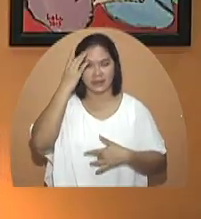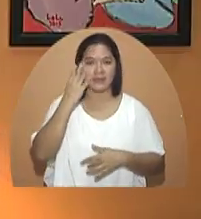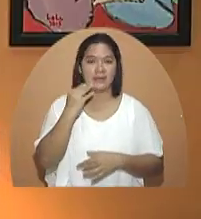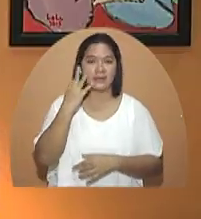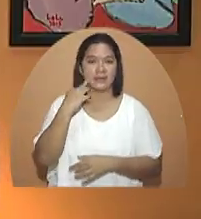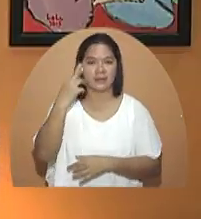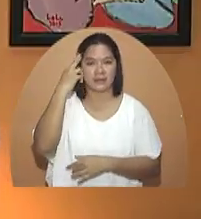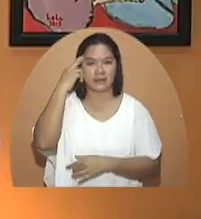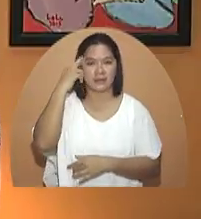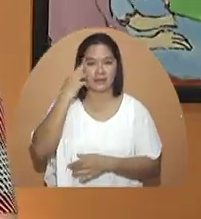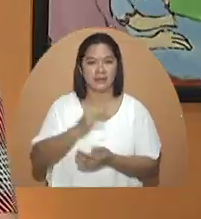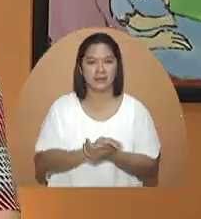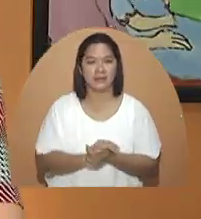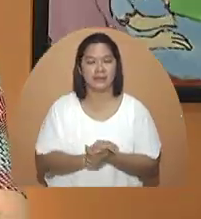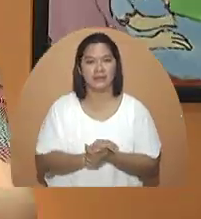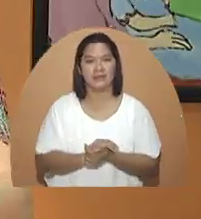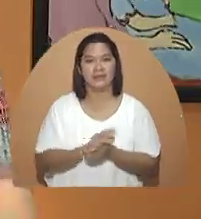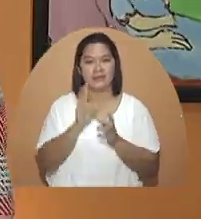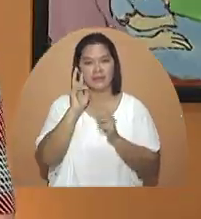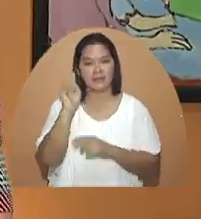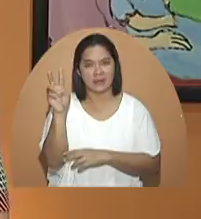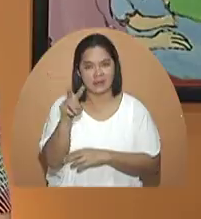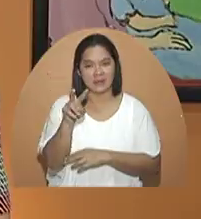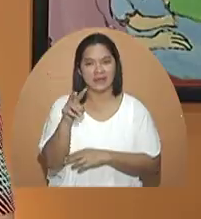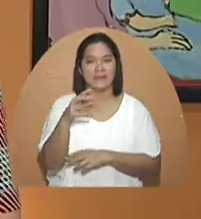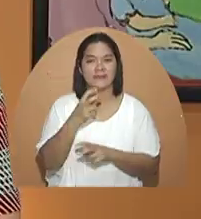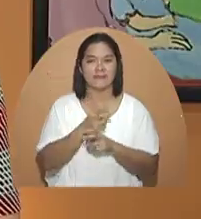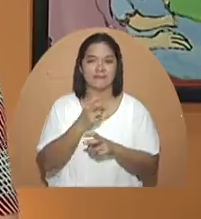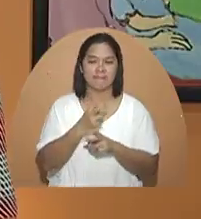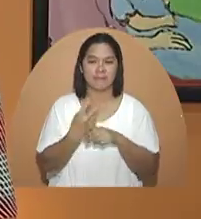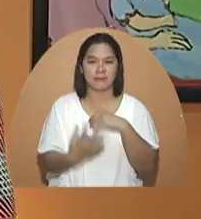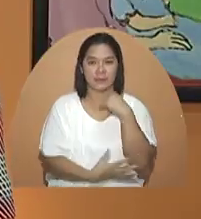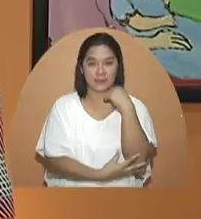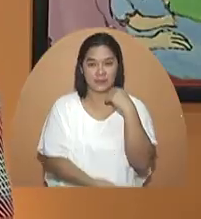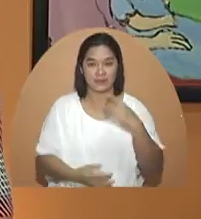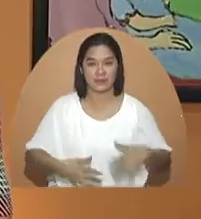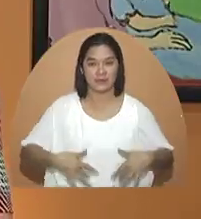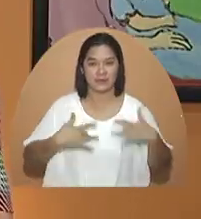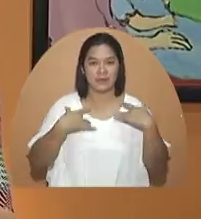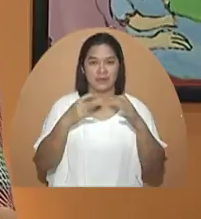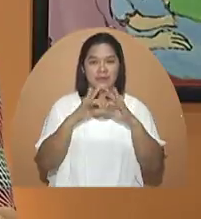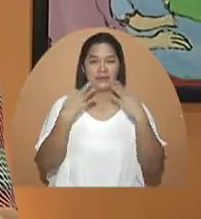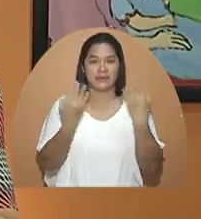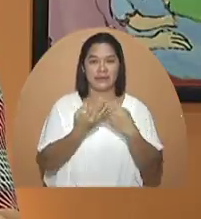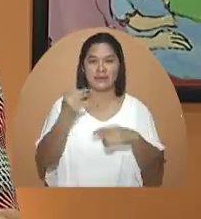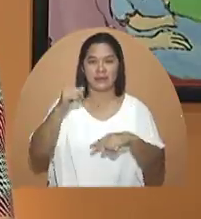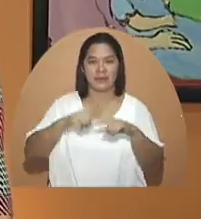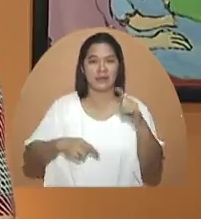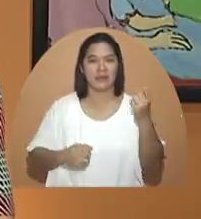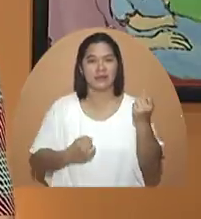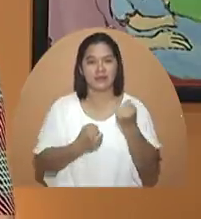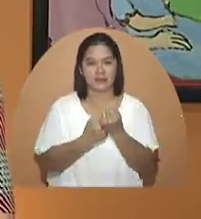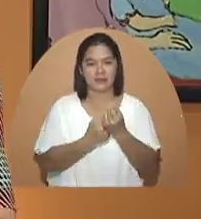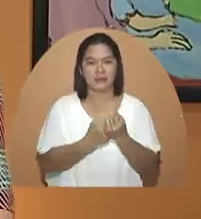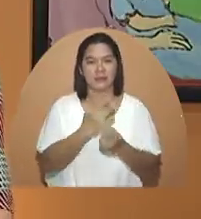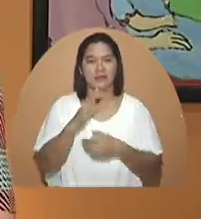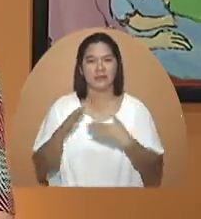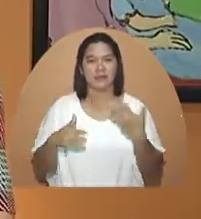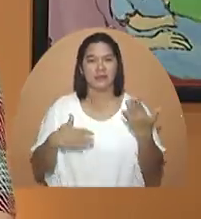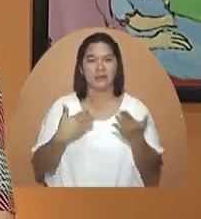dumapo kay Rupert nakikita naman ninyo ang kahirapan ng pamilyang ito hindi nila makakayanan